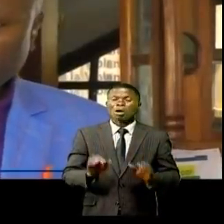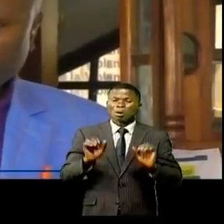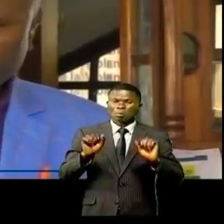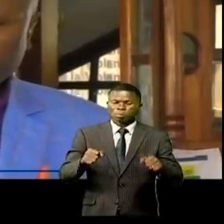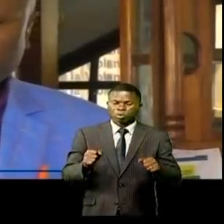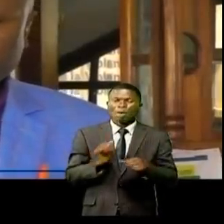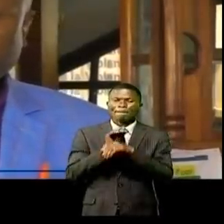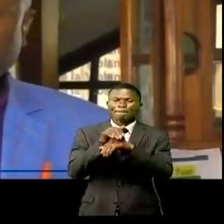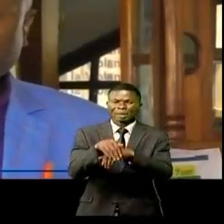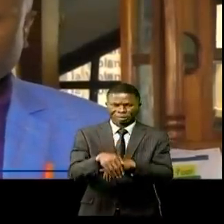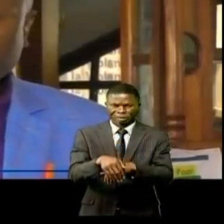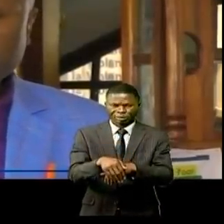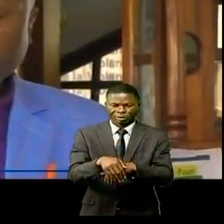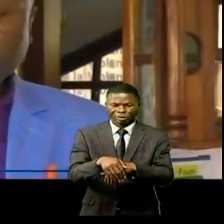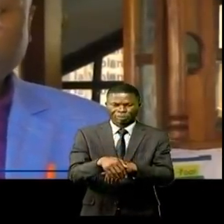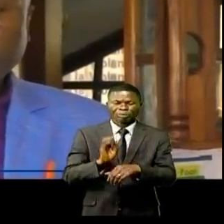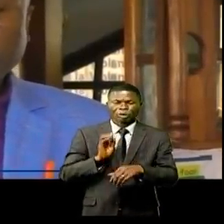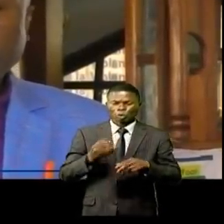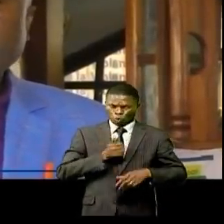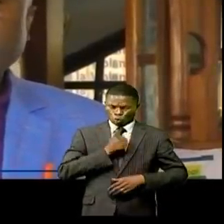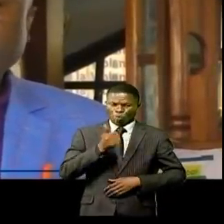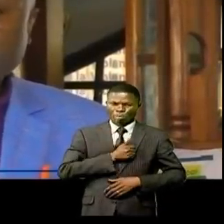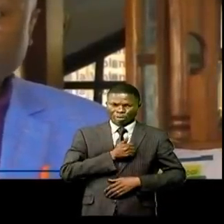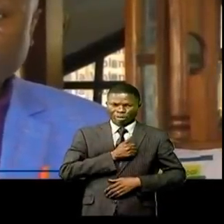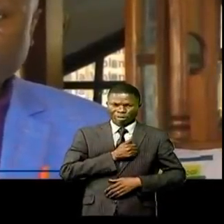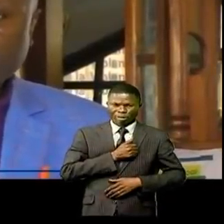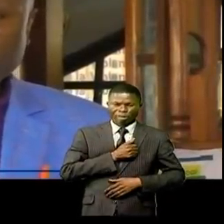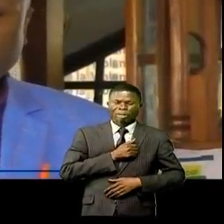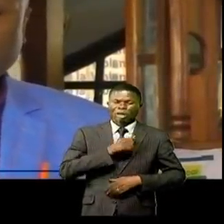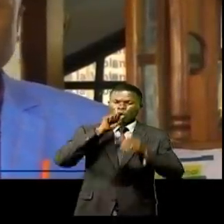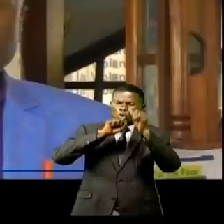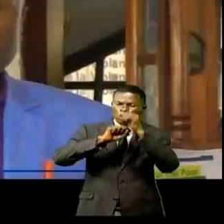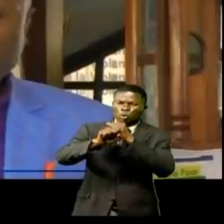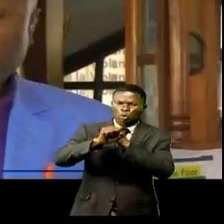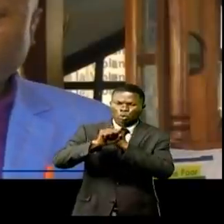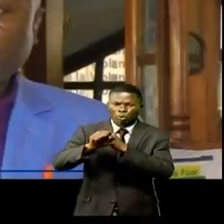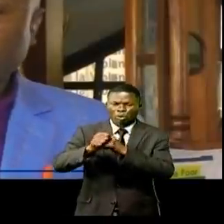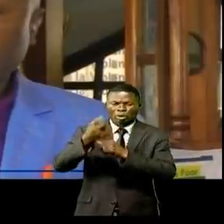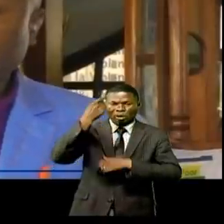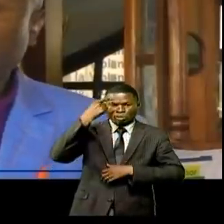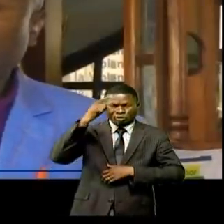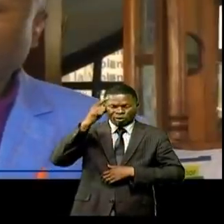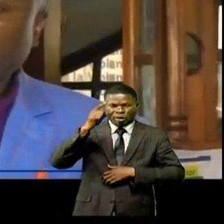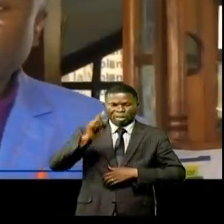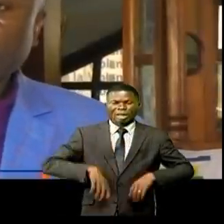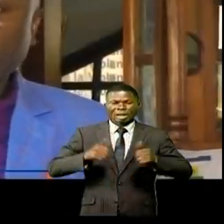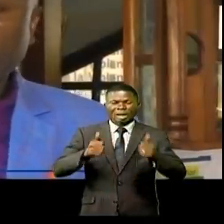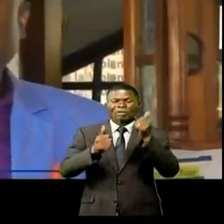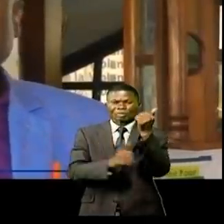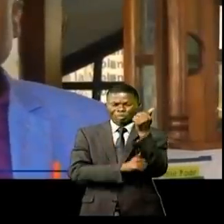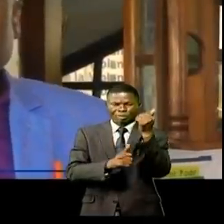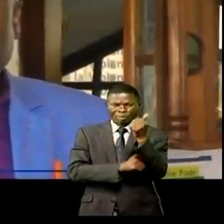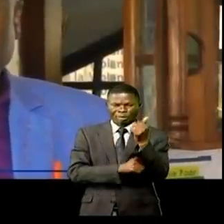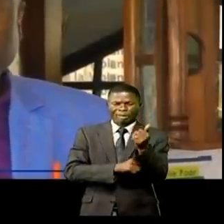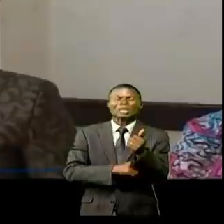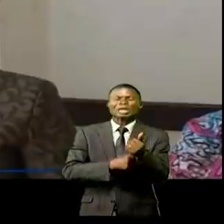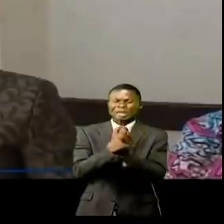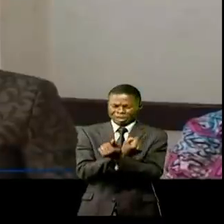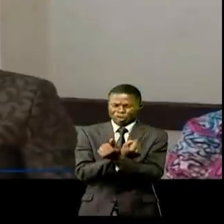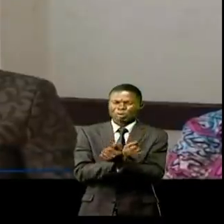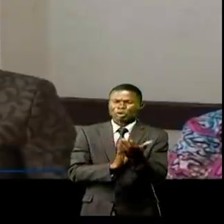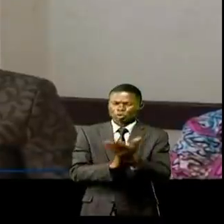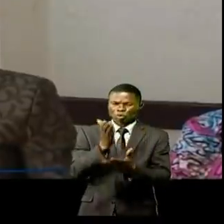contribuer à notre manière, à la sensibilisation pour que la vie humaine d'abord soit respectée.